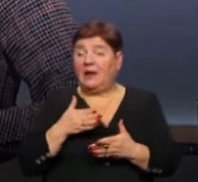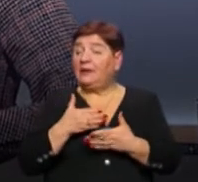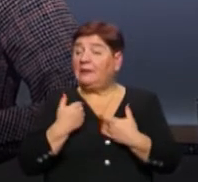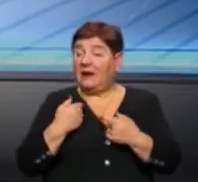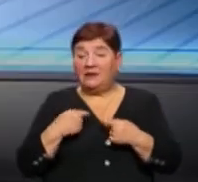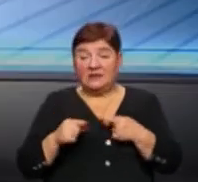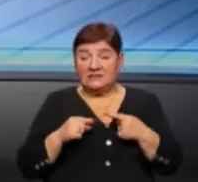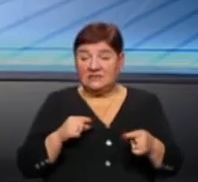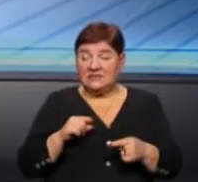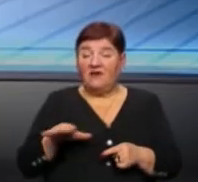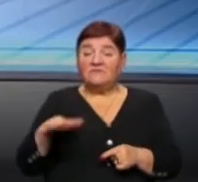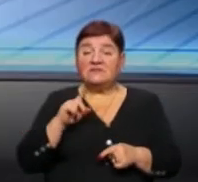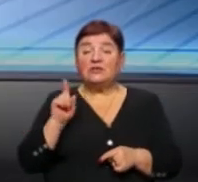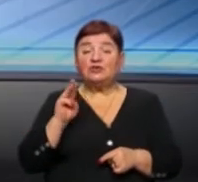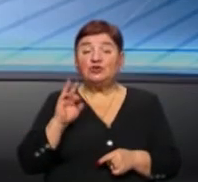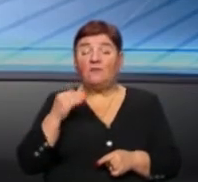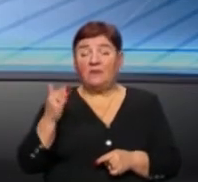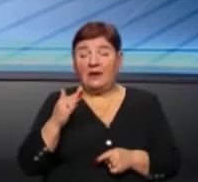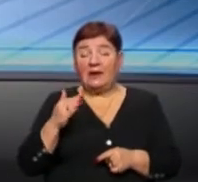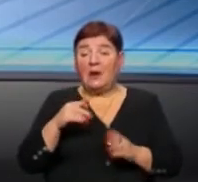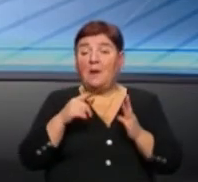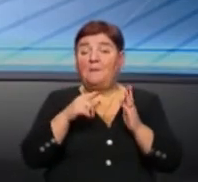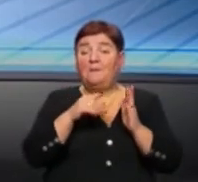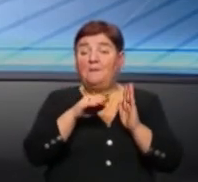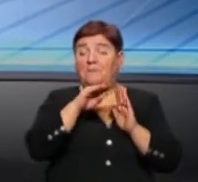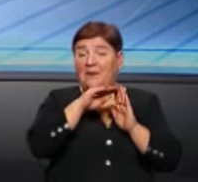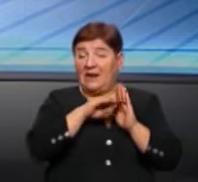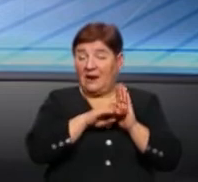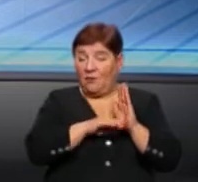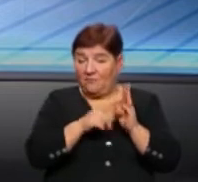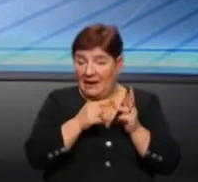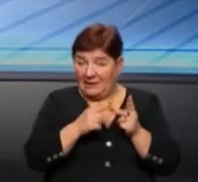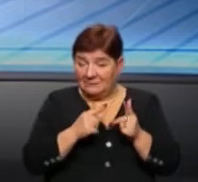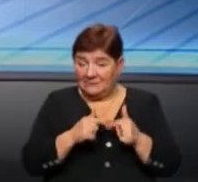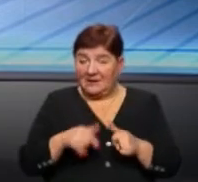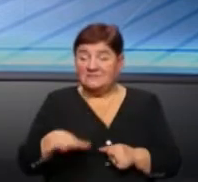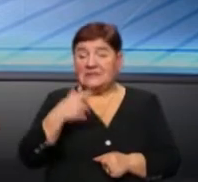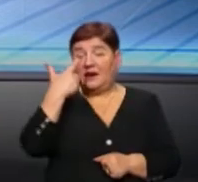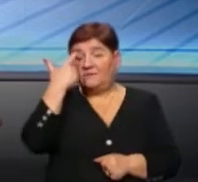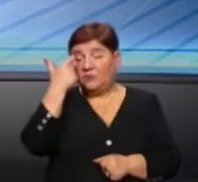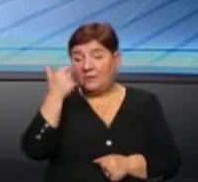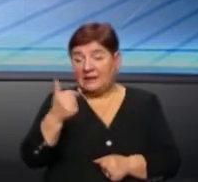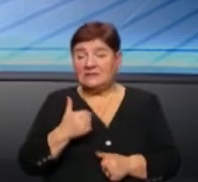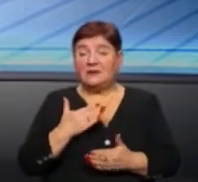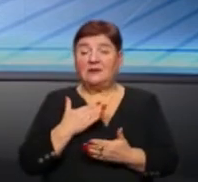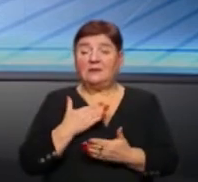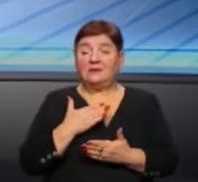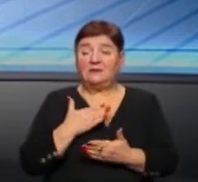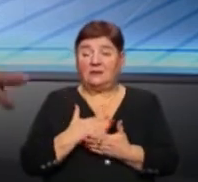різниці, все, що ви перерахували, це стосується всієї інформації, тому що вся інформація, вона